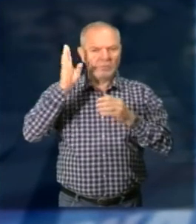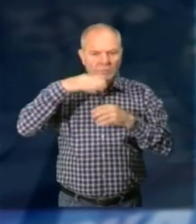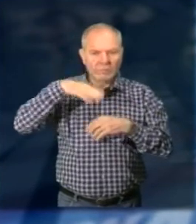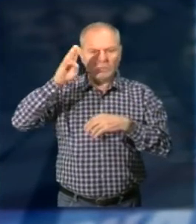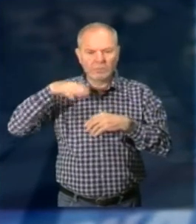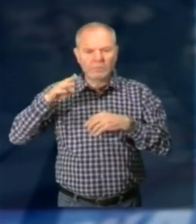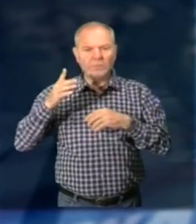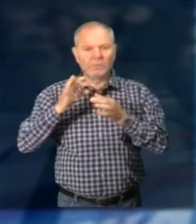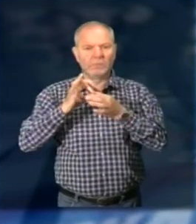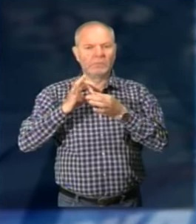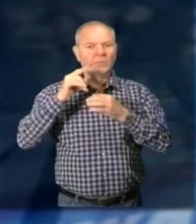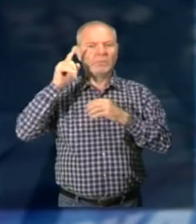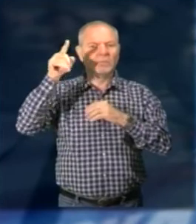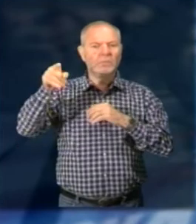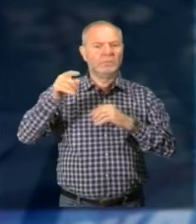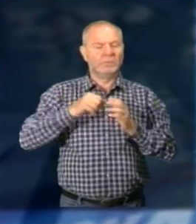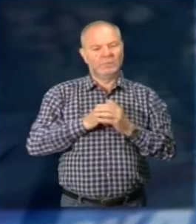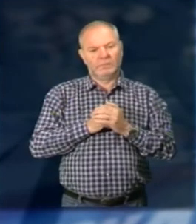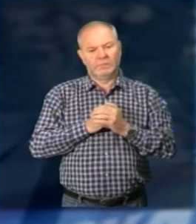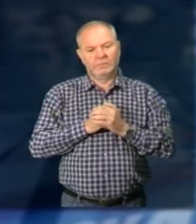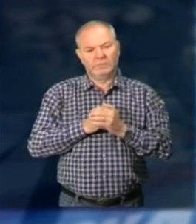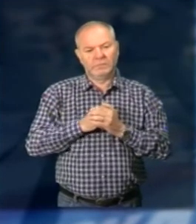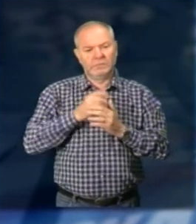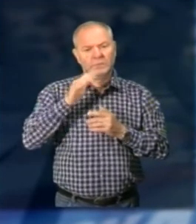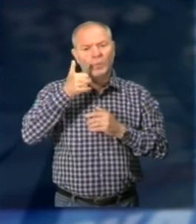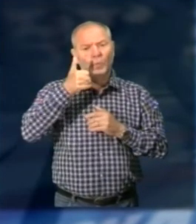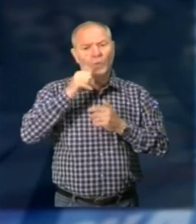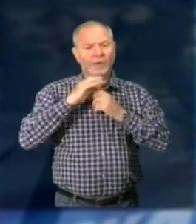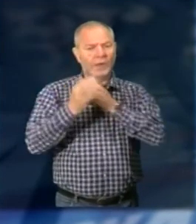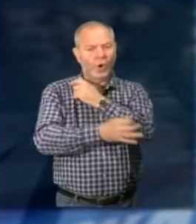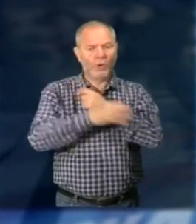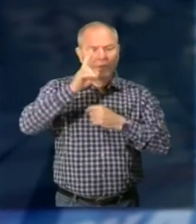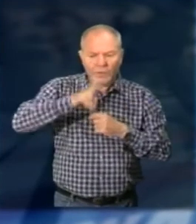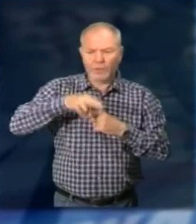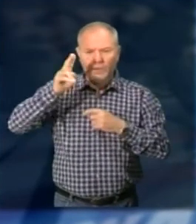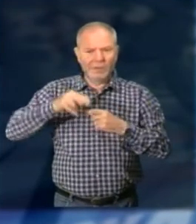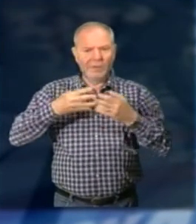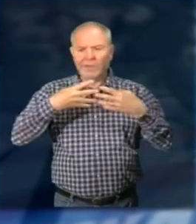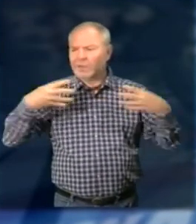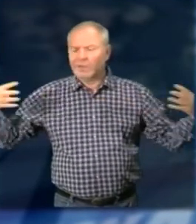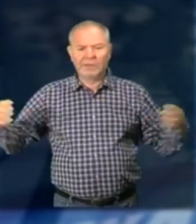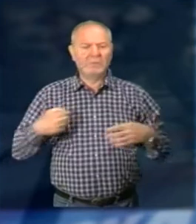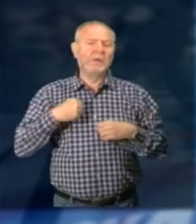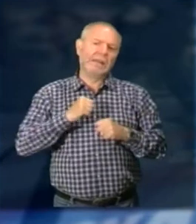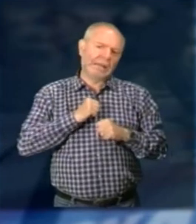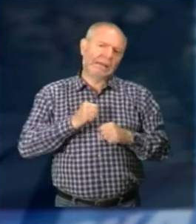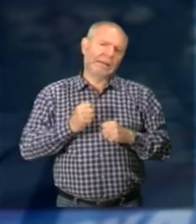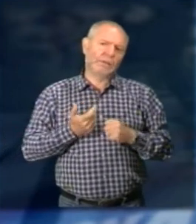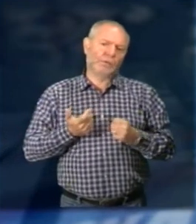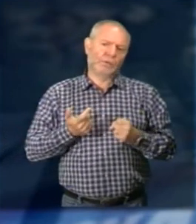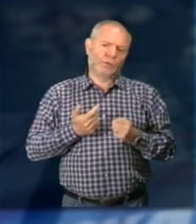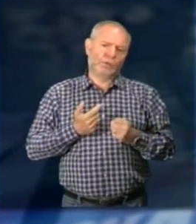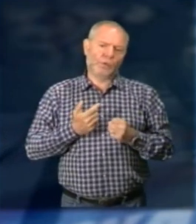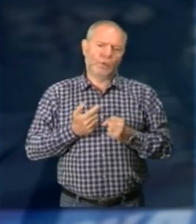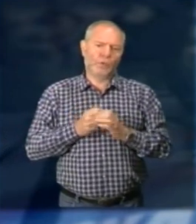la provincia di Novara rifaremo anche le loro Sono più di un chilometro di ringhiere e non è poco Io credo che davvero questa sia la